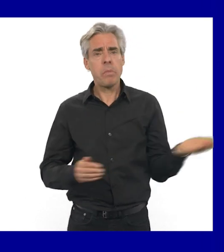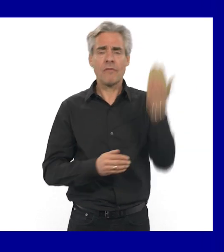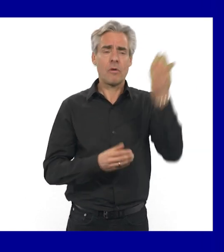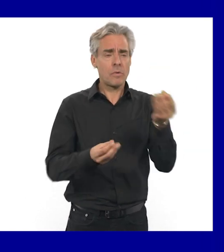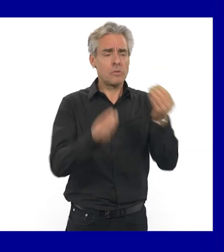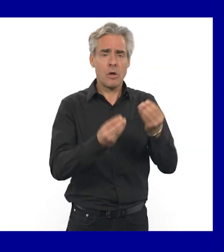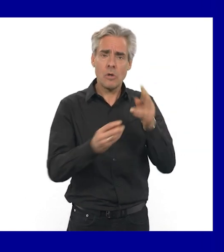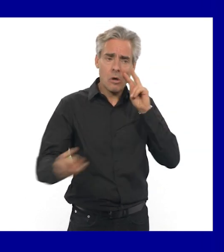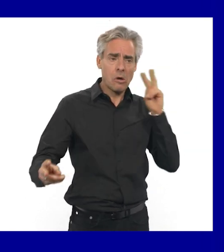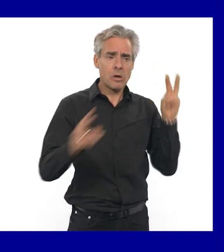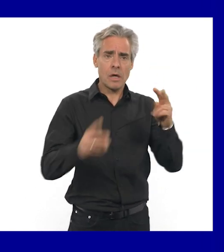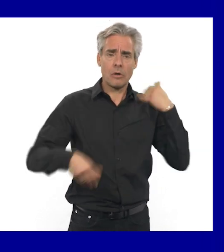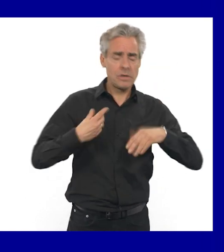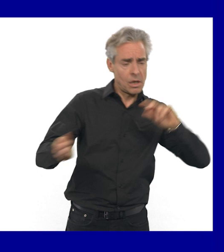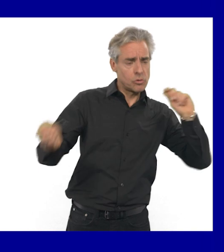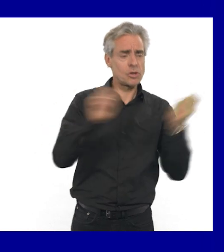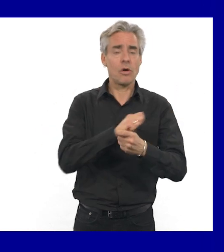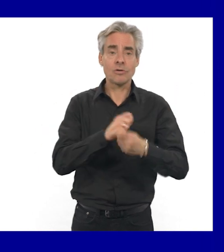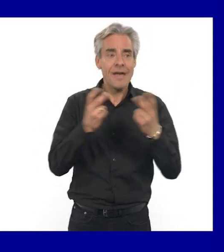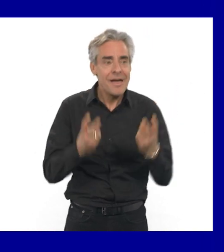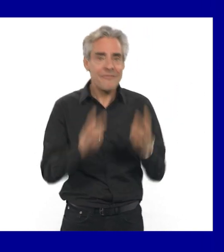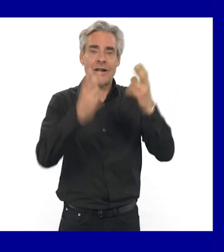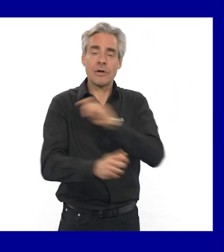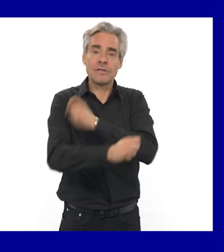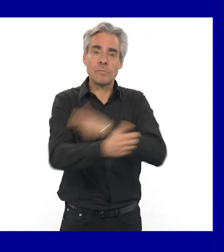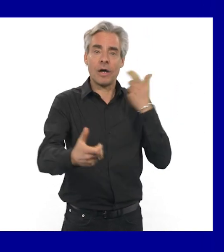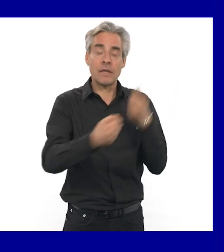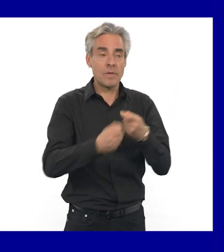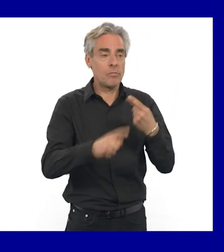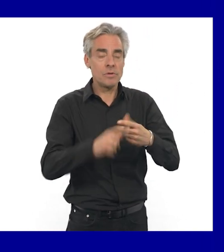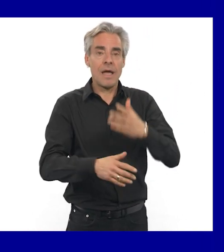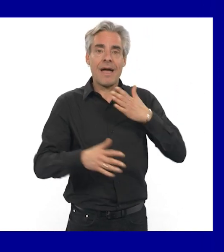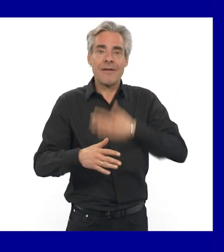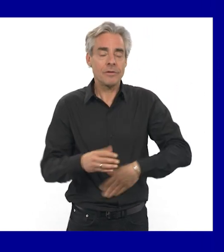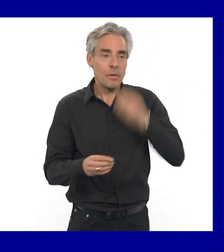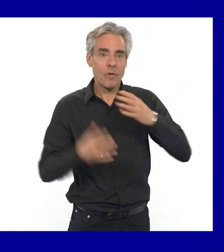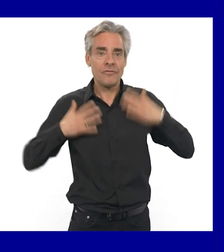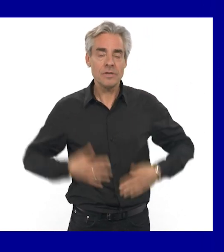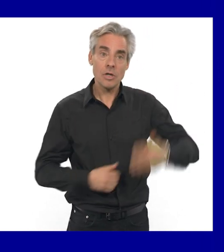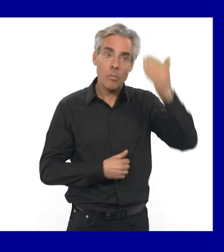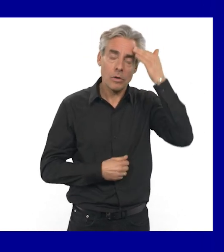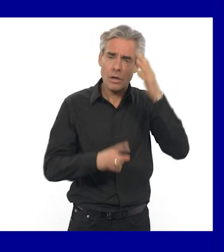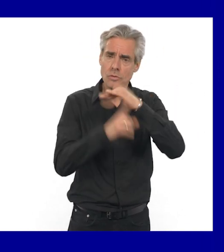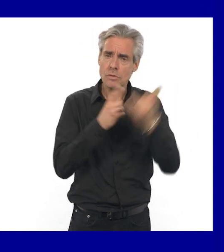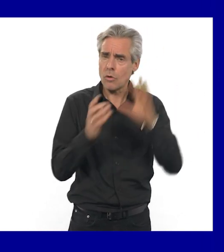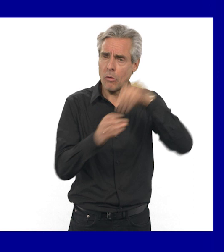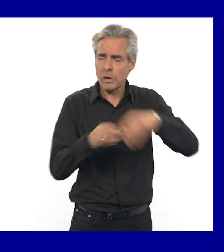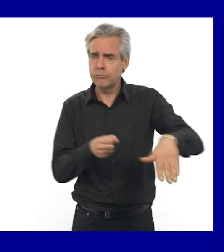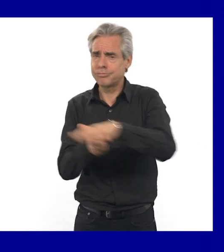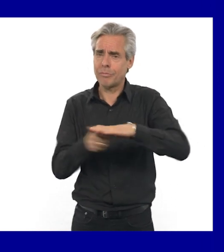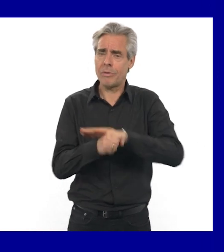participe à changer les regards sur le handicap, à valoriser le sport adapté et ses bienfaits sur le bien-être physique, mental et social.